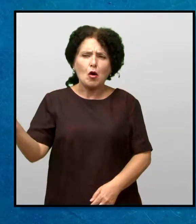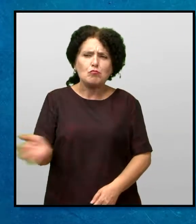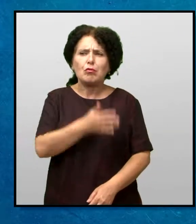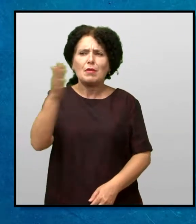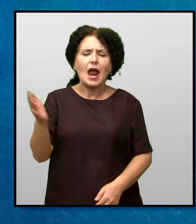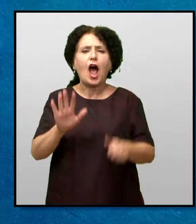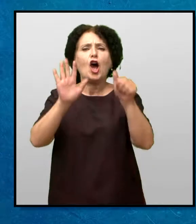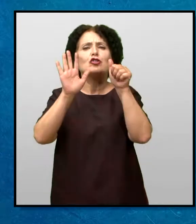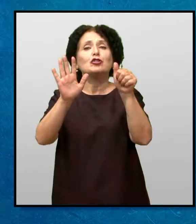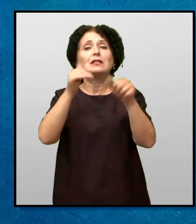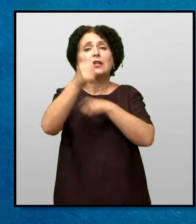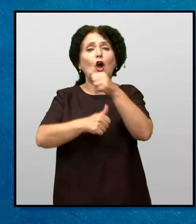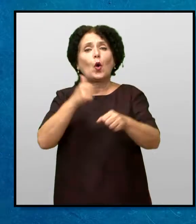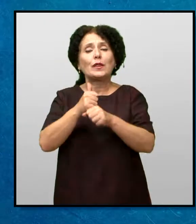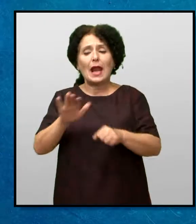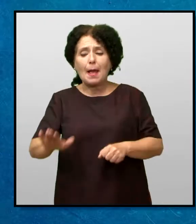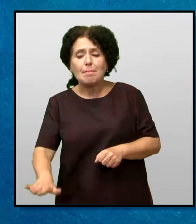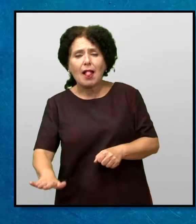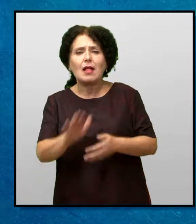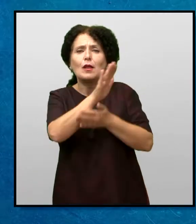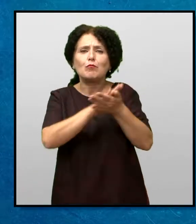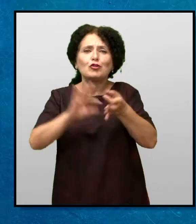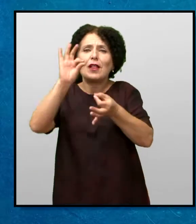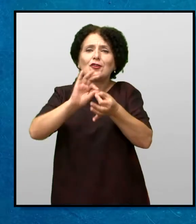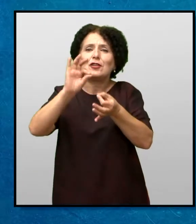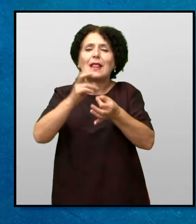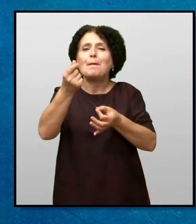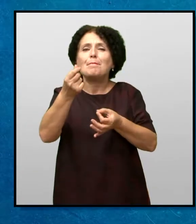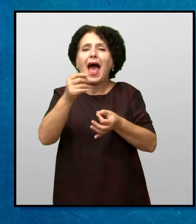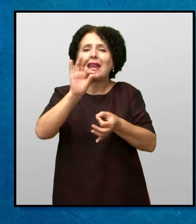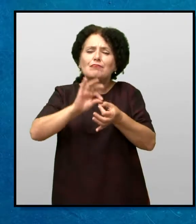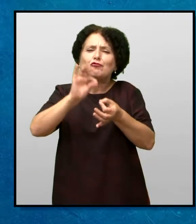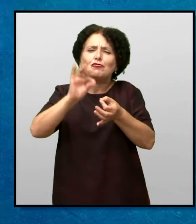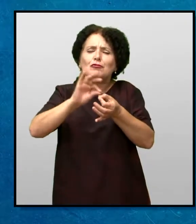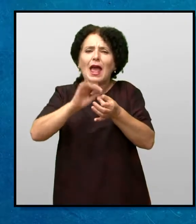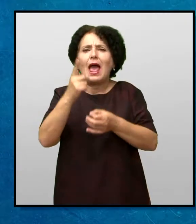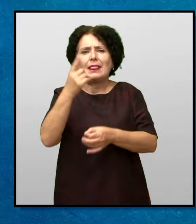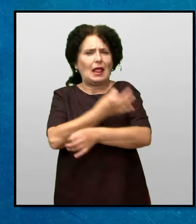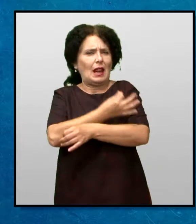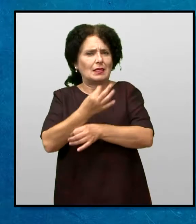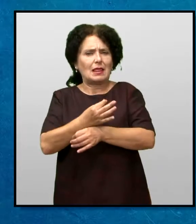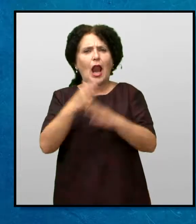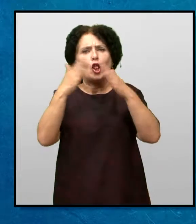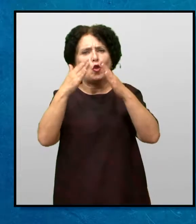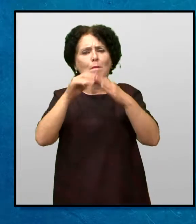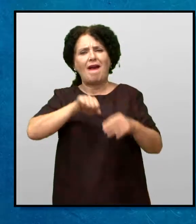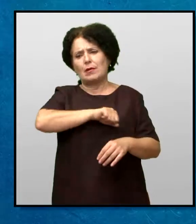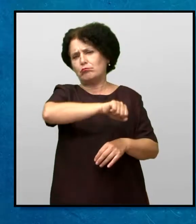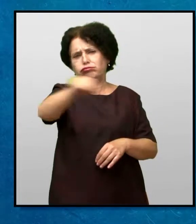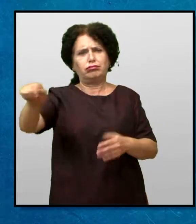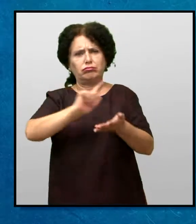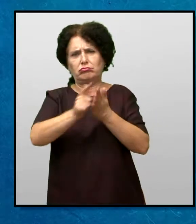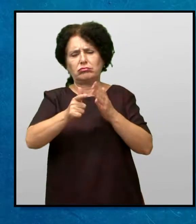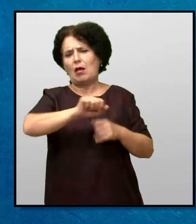Поминаа шест години од како Мери почна да штеди пари за Библија Еден ден вратата на кукјата нагло се